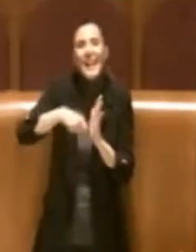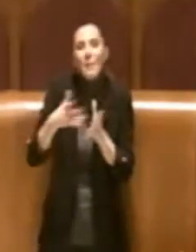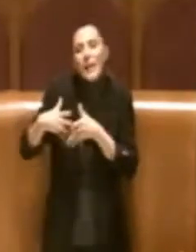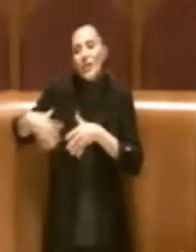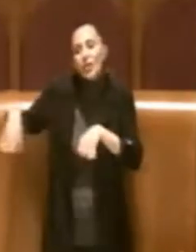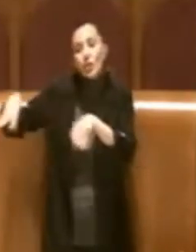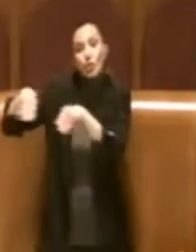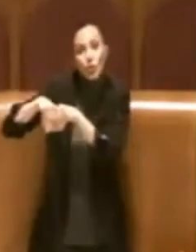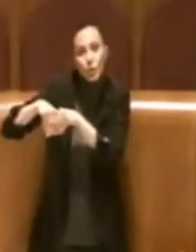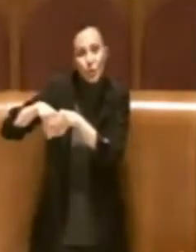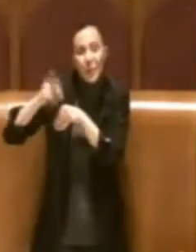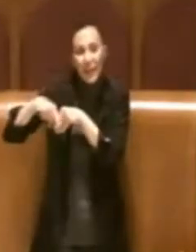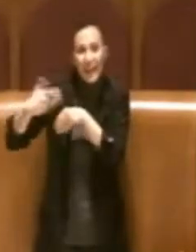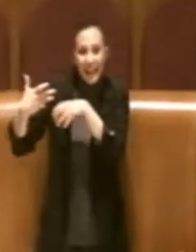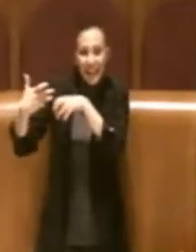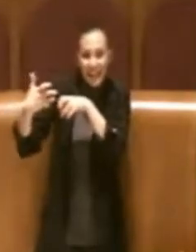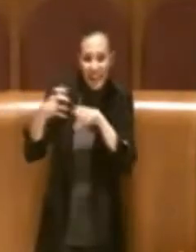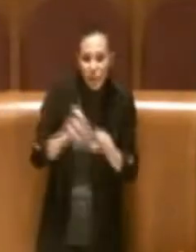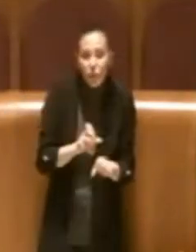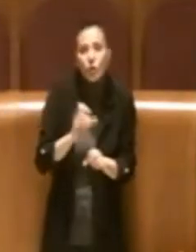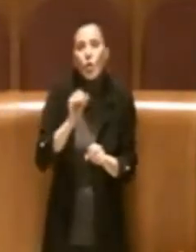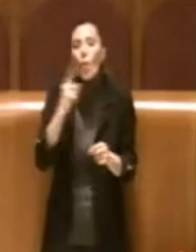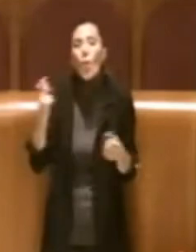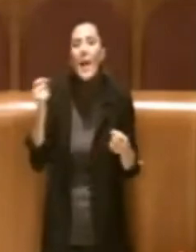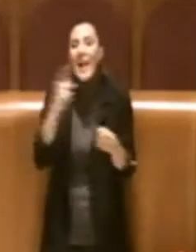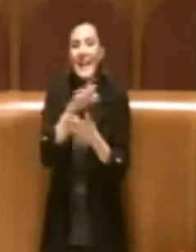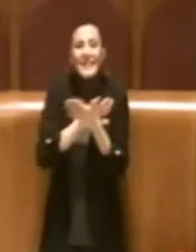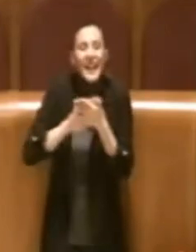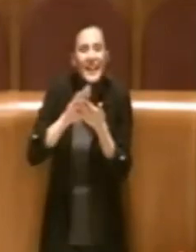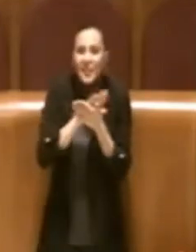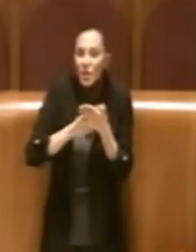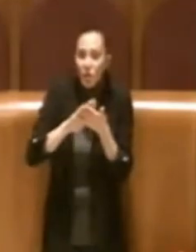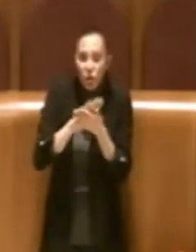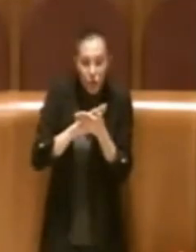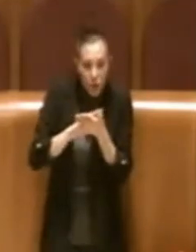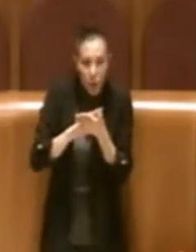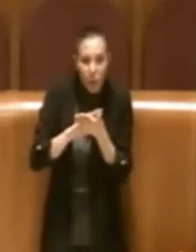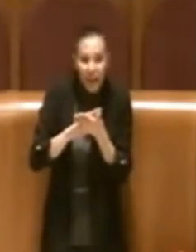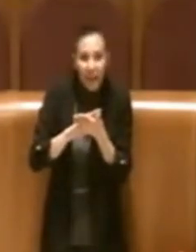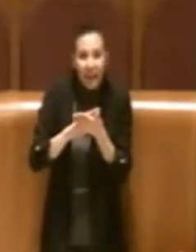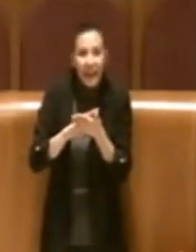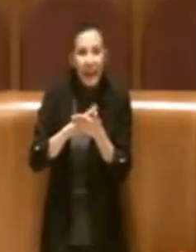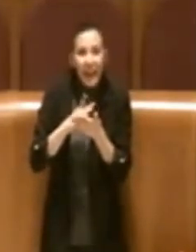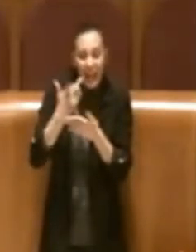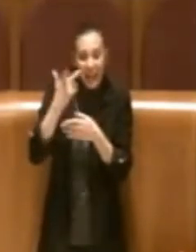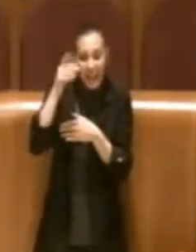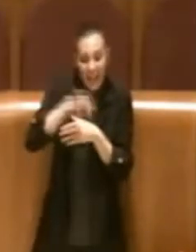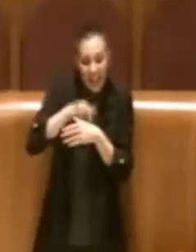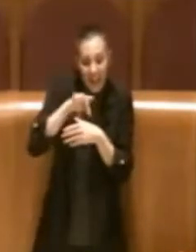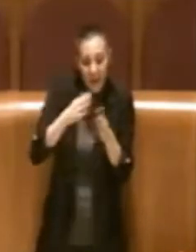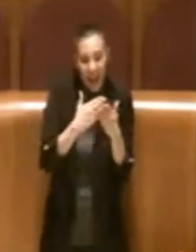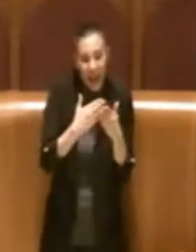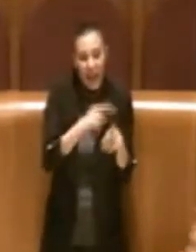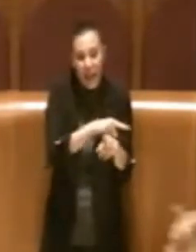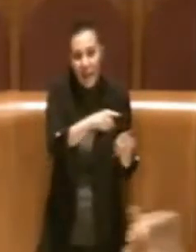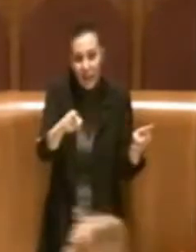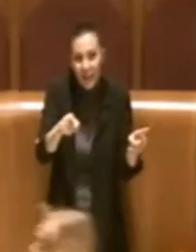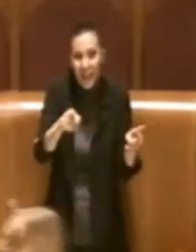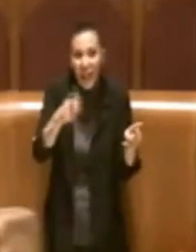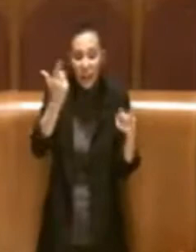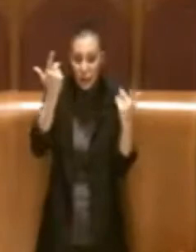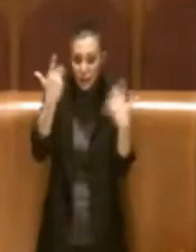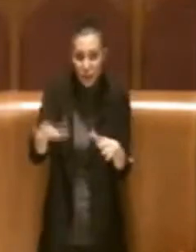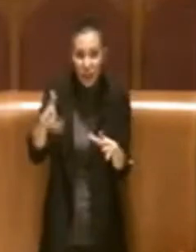la riduzione o esenzione del canone per le librerie, sono misure presenti già nel